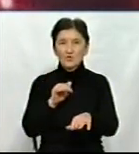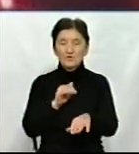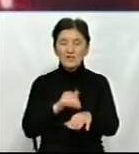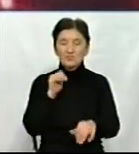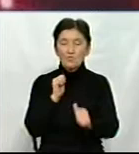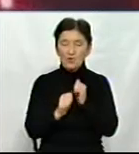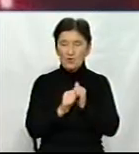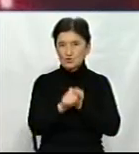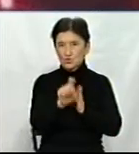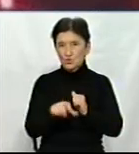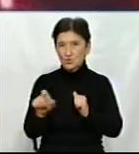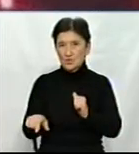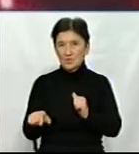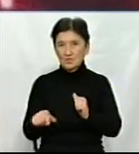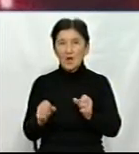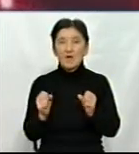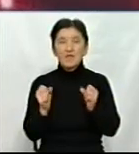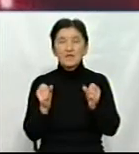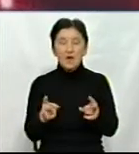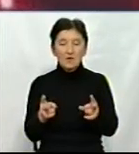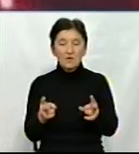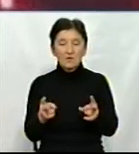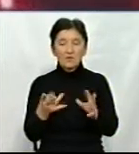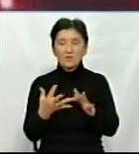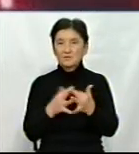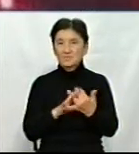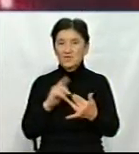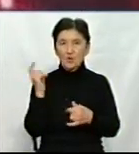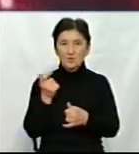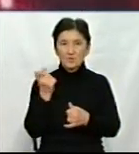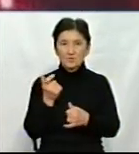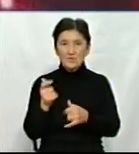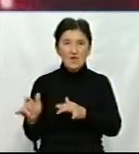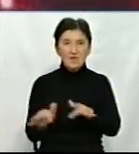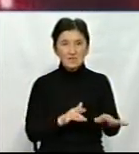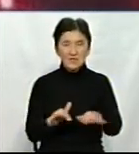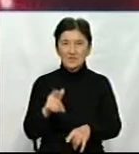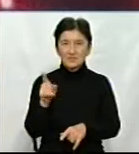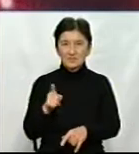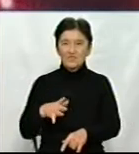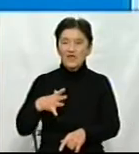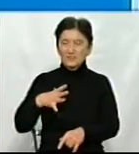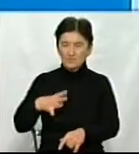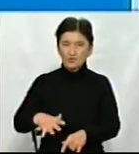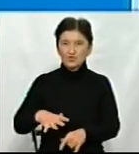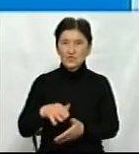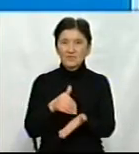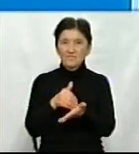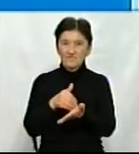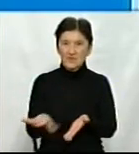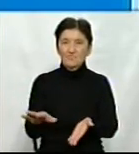людину. Але от скажіть, як у сільськогосподарській, у виробничій діяльності, ви змушені були від чогось відмовитися? Рік